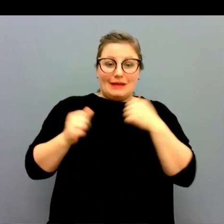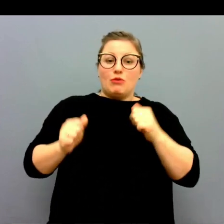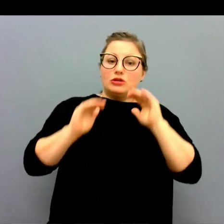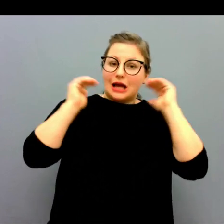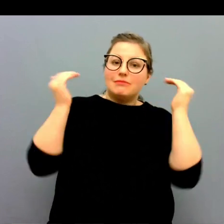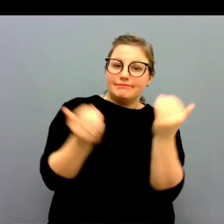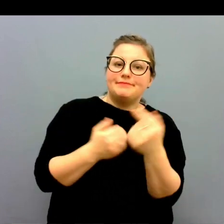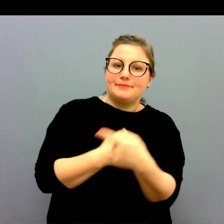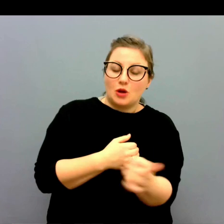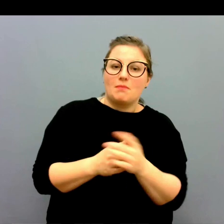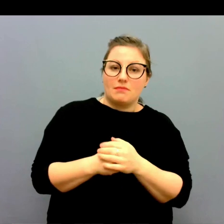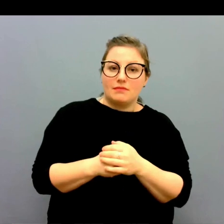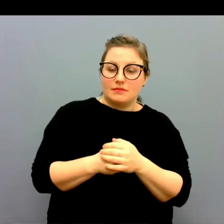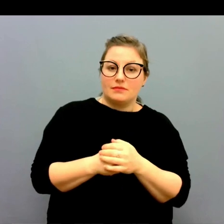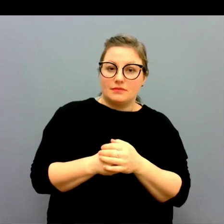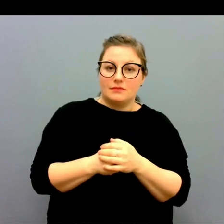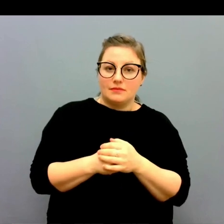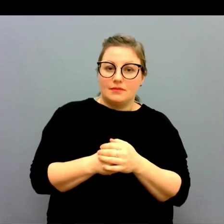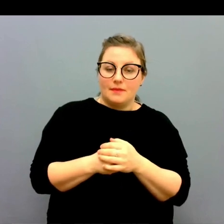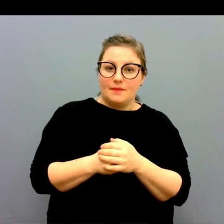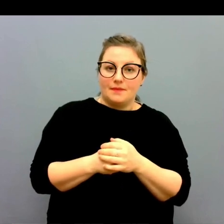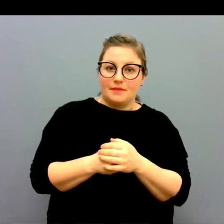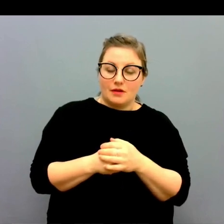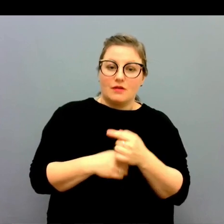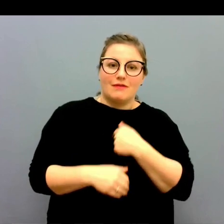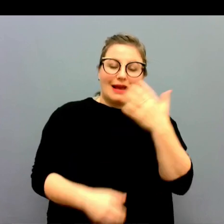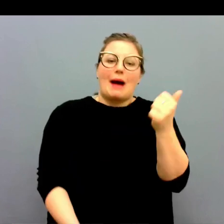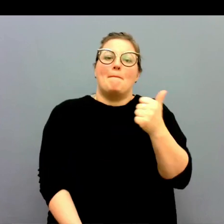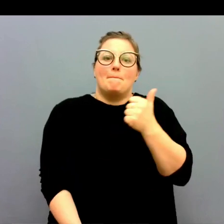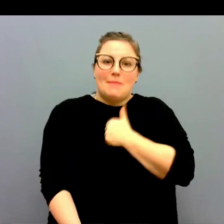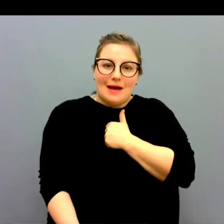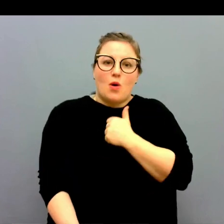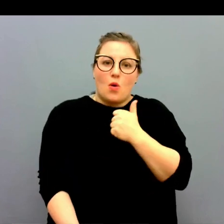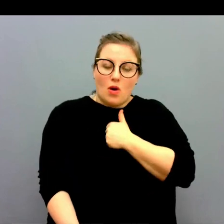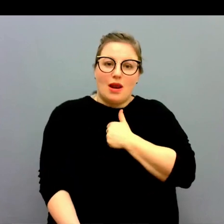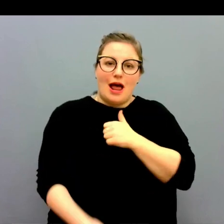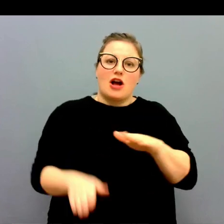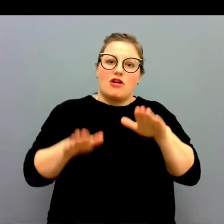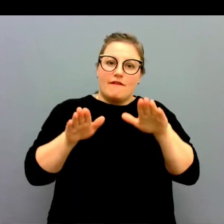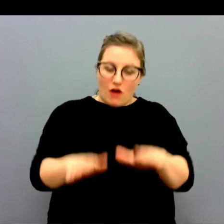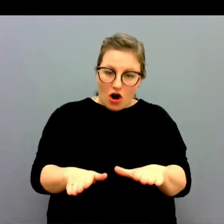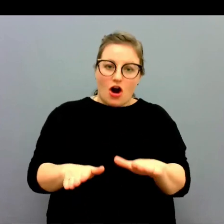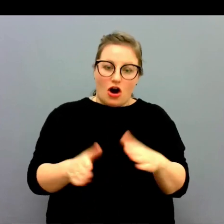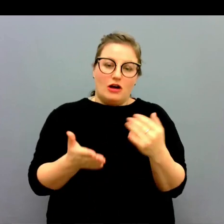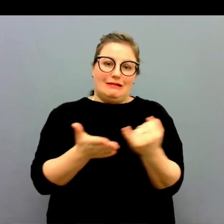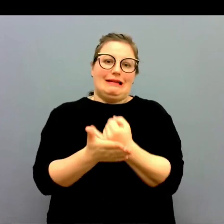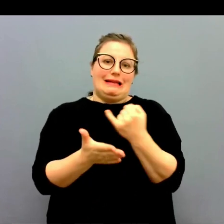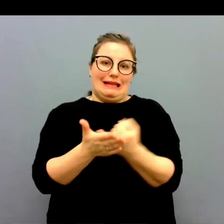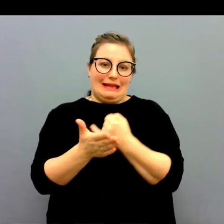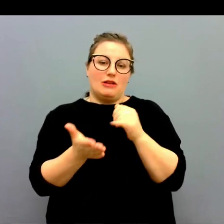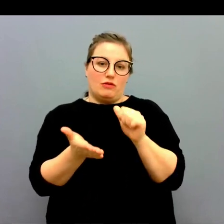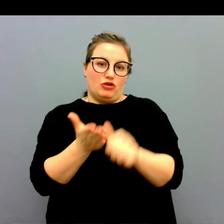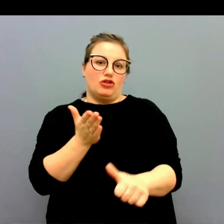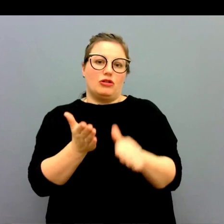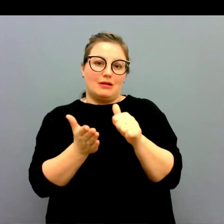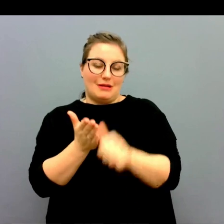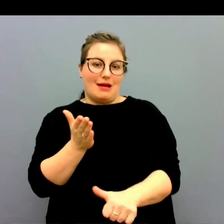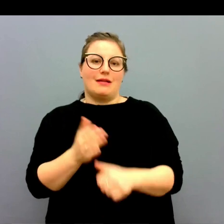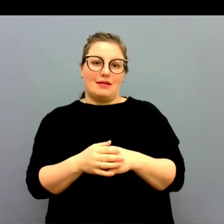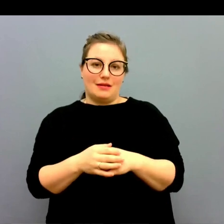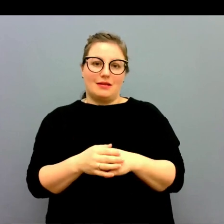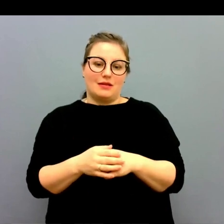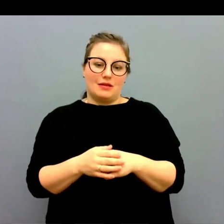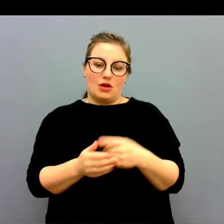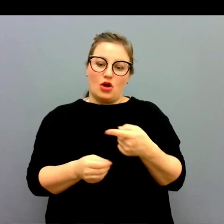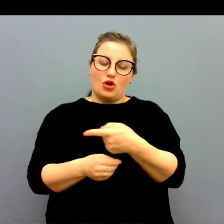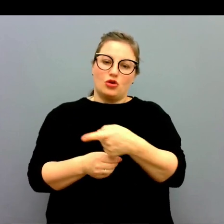ta som hand så att vi kan behålla dem i vårt yrke. Och